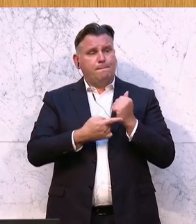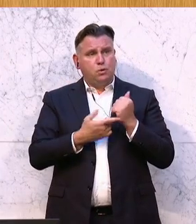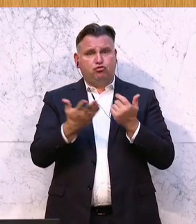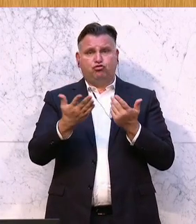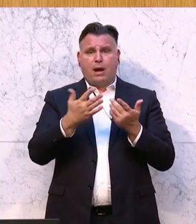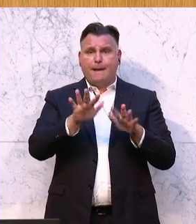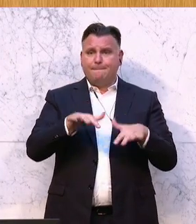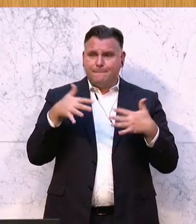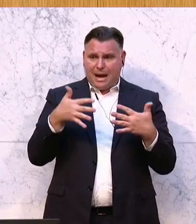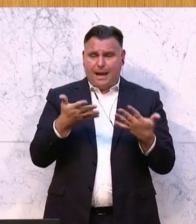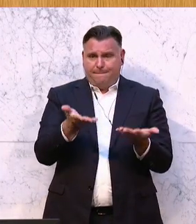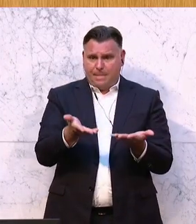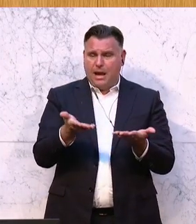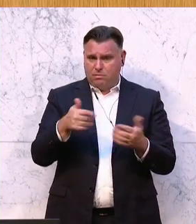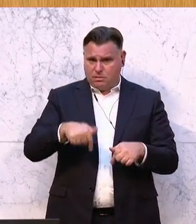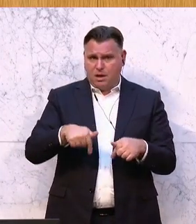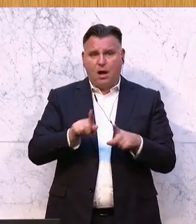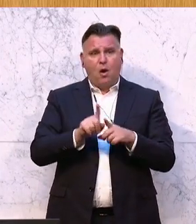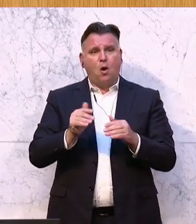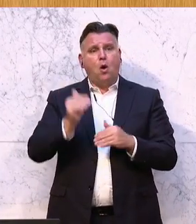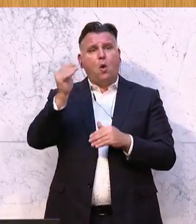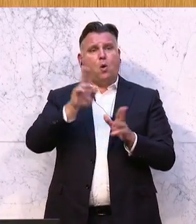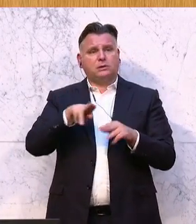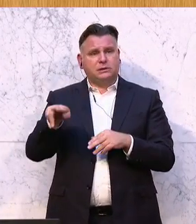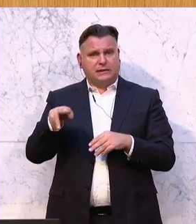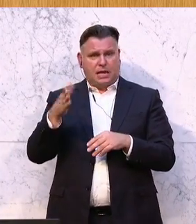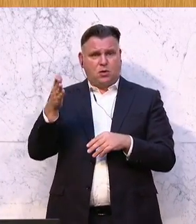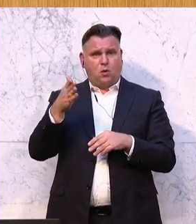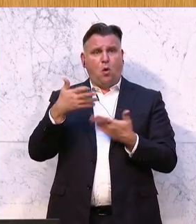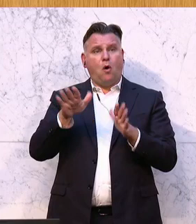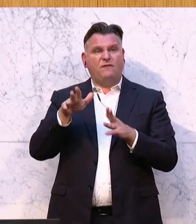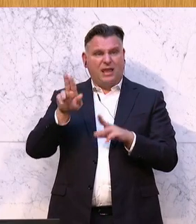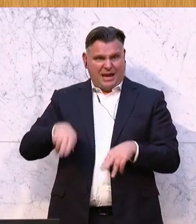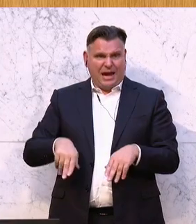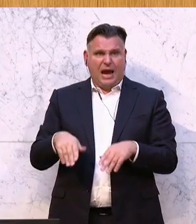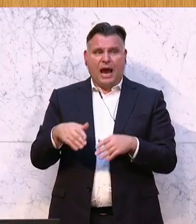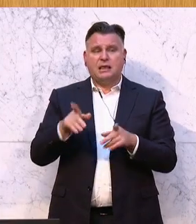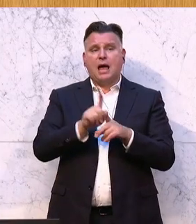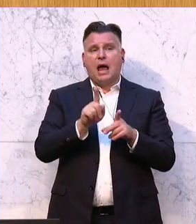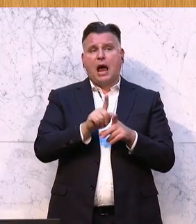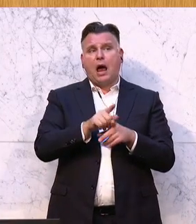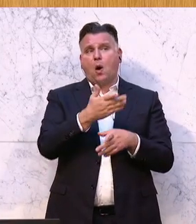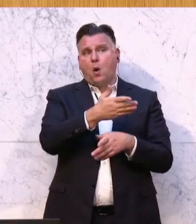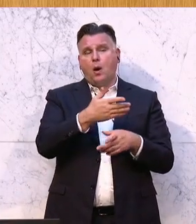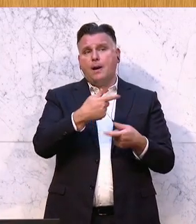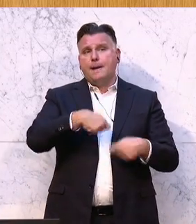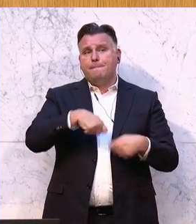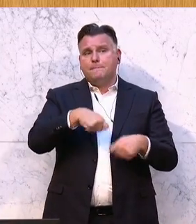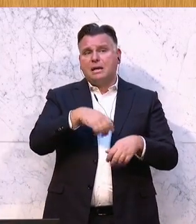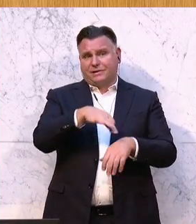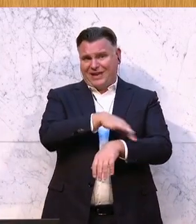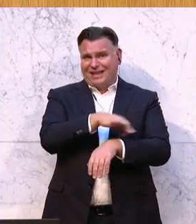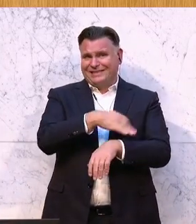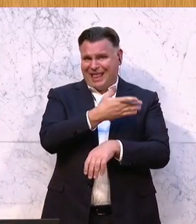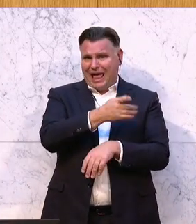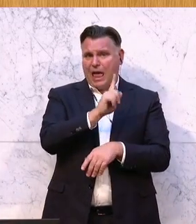beim Parlament als auch bei den Höchstgerichten des öffentlichen Rechts als auch bei der Präsidentschaftskanzlei für